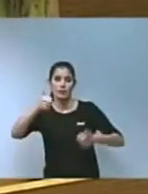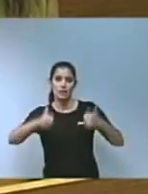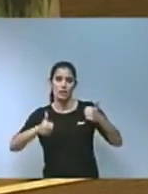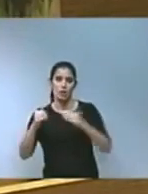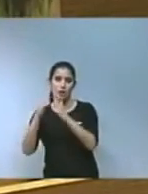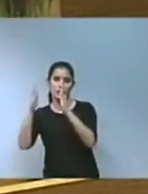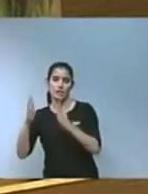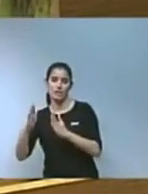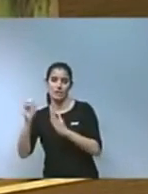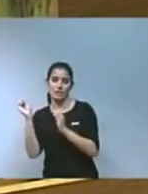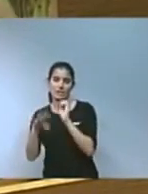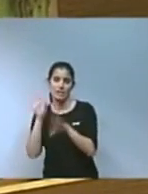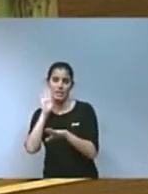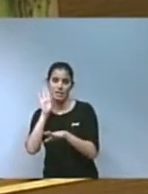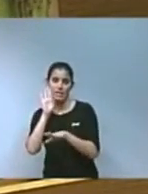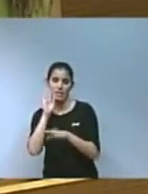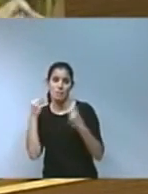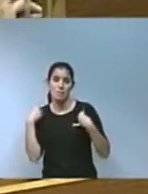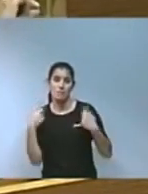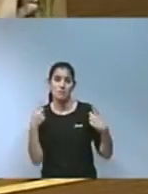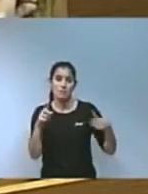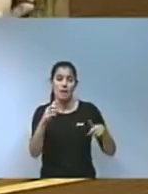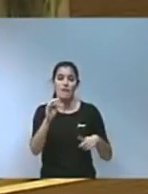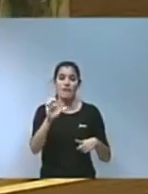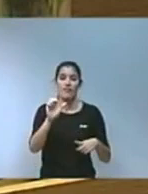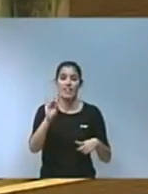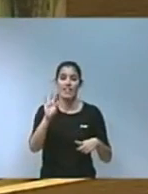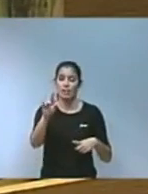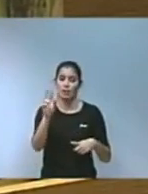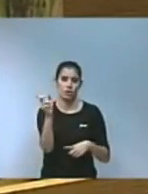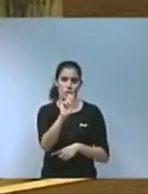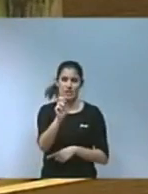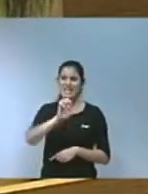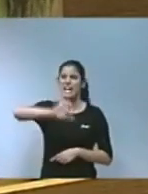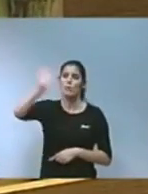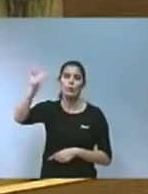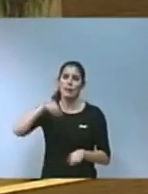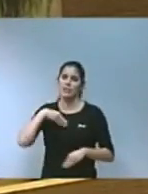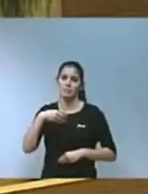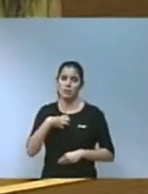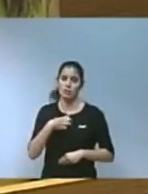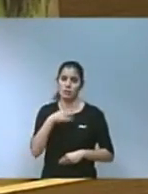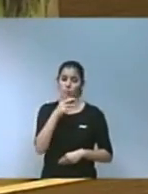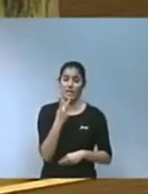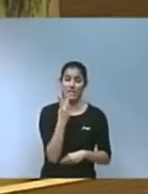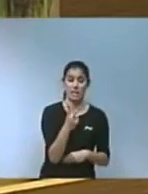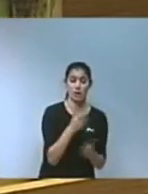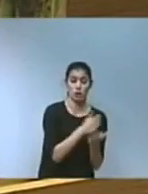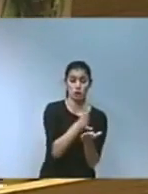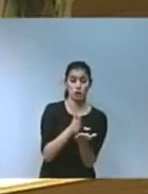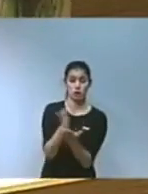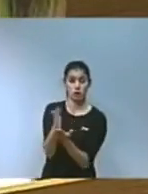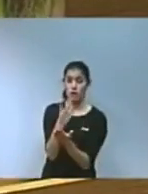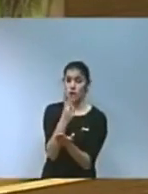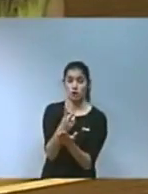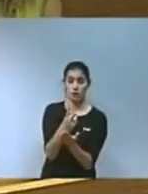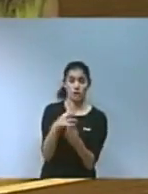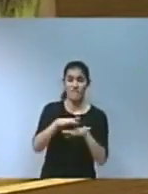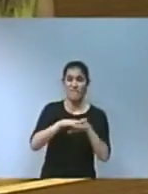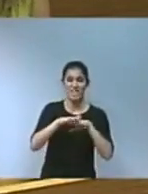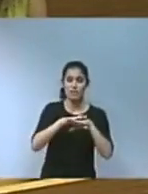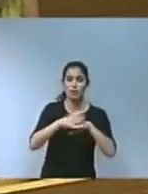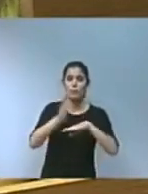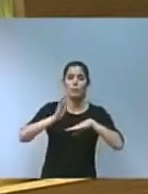línies temàtiques fèder. Europa no pot consentir-se que els dos elements imprescindibles per a